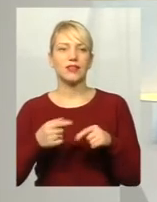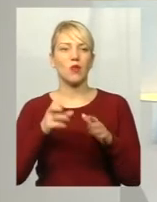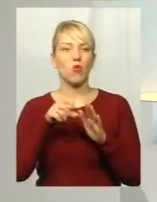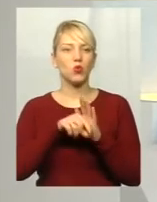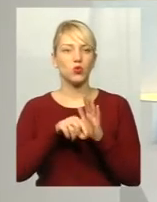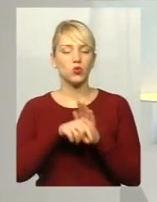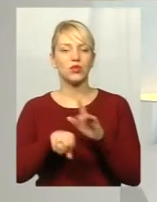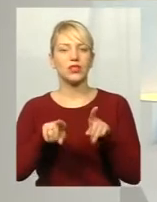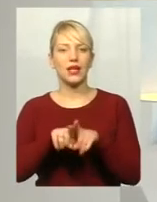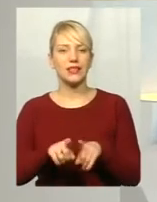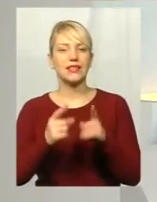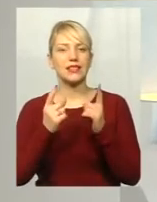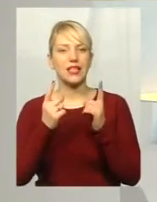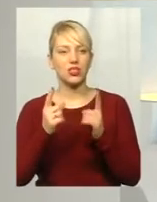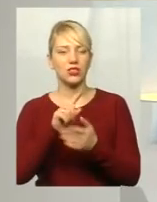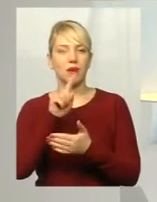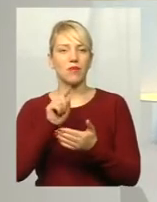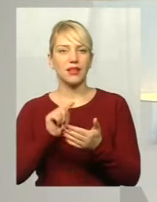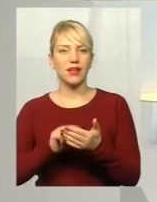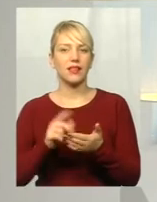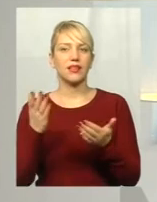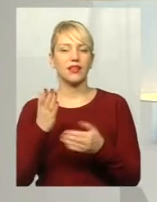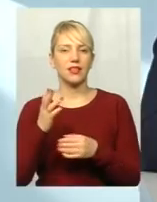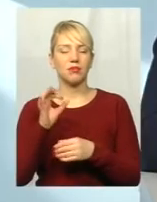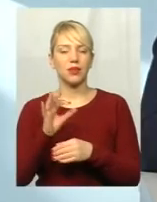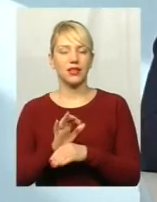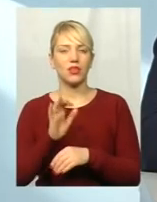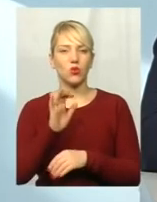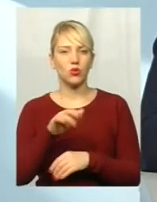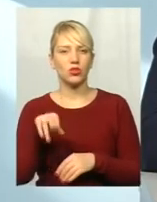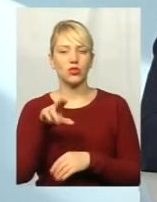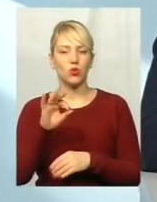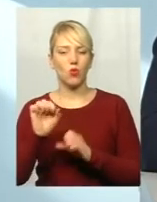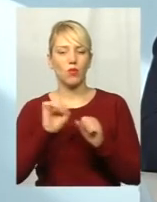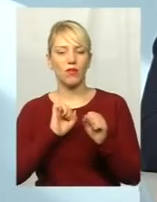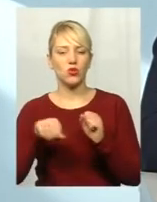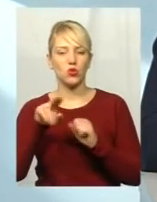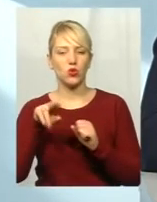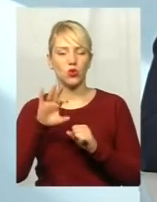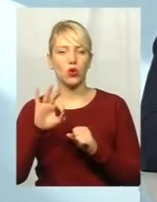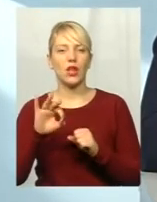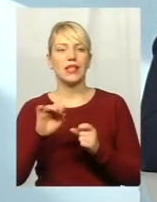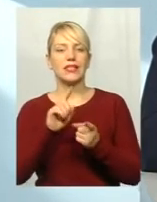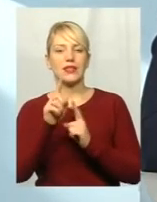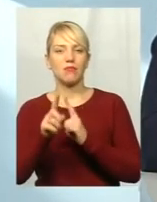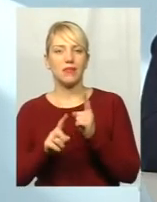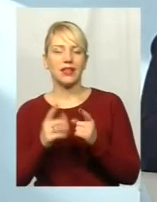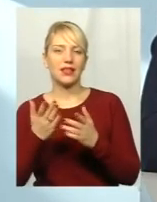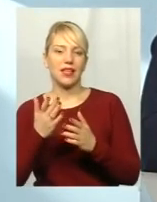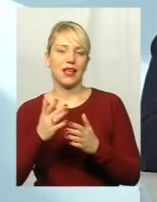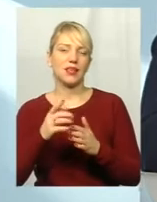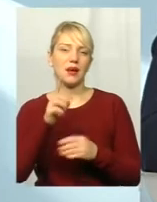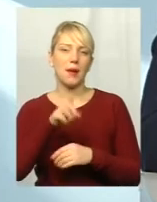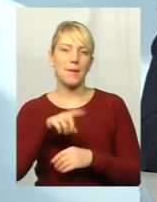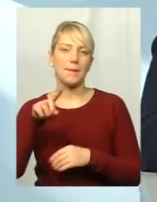питання, які надходили до управління стосовно зміни деяких маршрутів, глобальних питань немає.